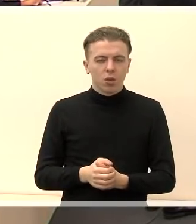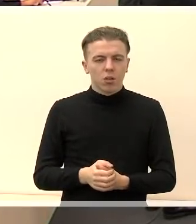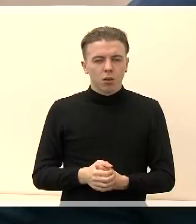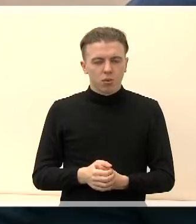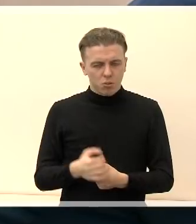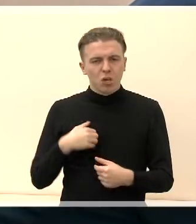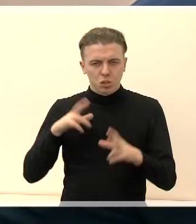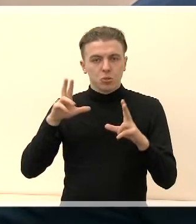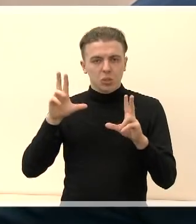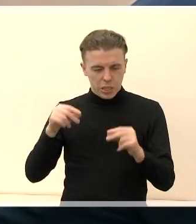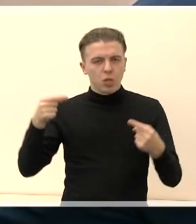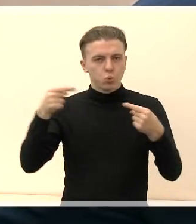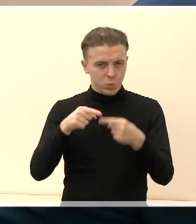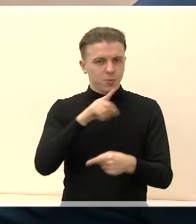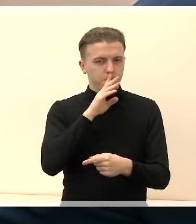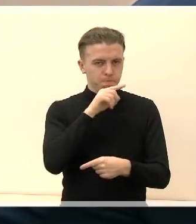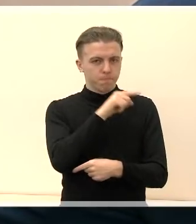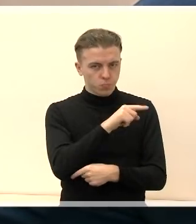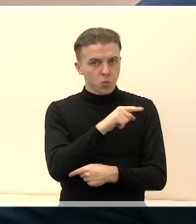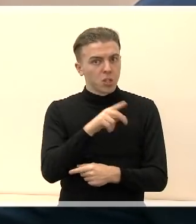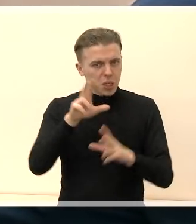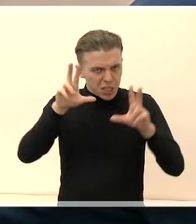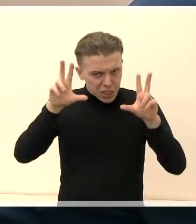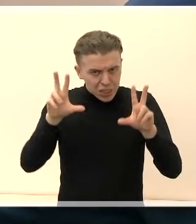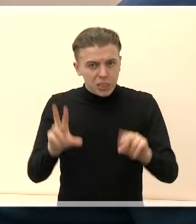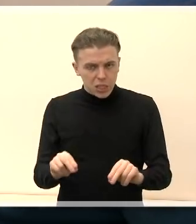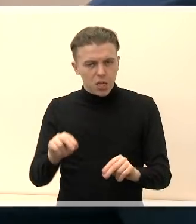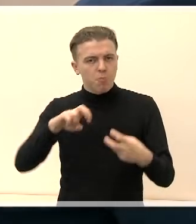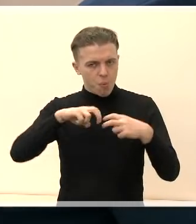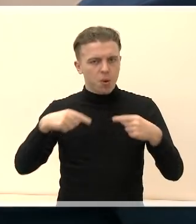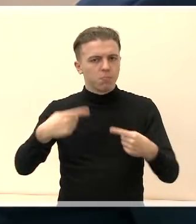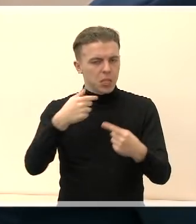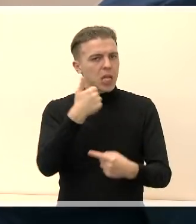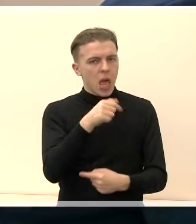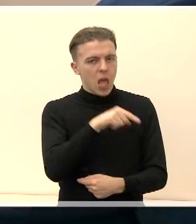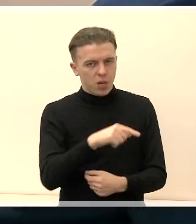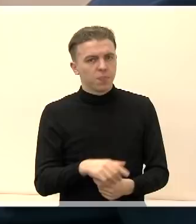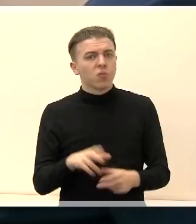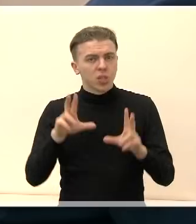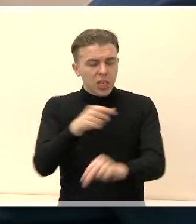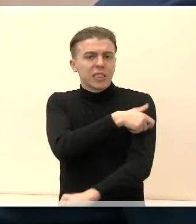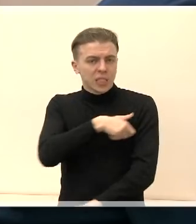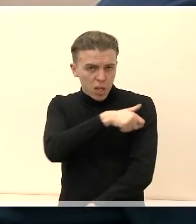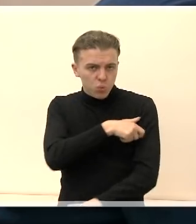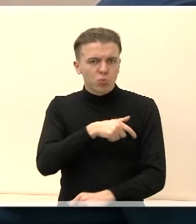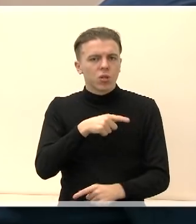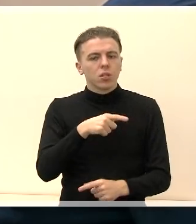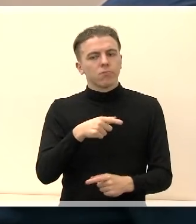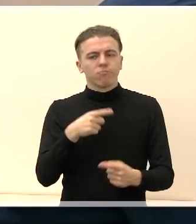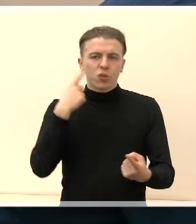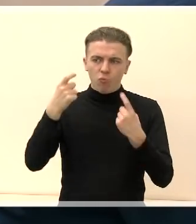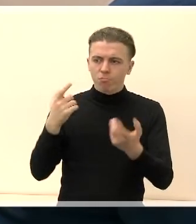gerbėmo kolegai, jis iš tikrųjų iškėlė gerą problemą. Tai yra, seninaičiai iš tikrųjų turi per mažai